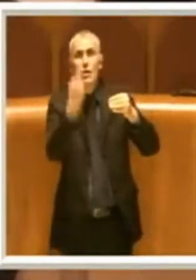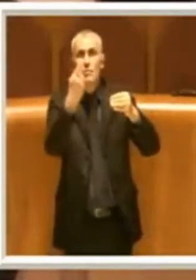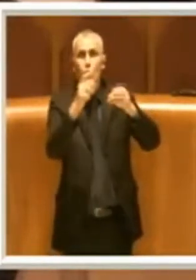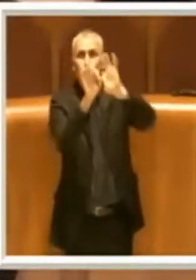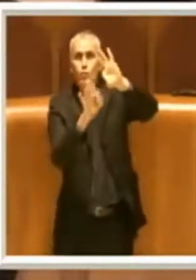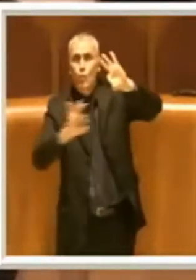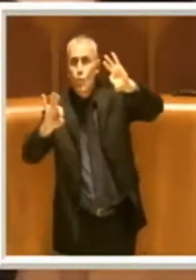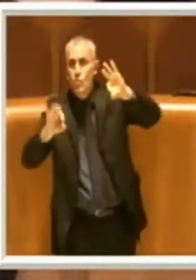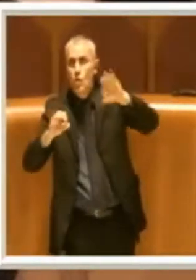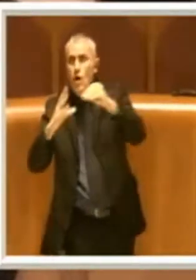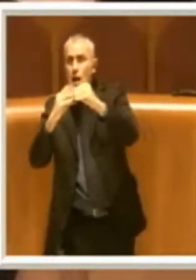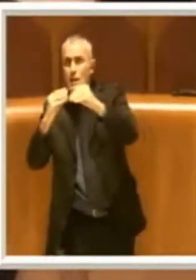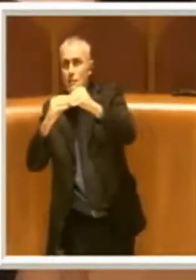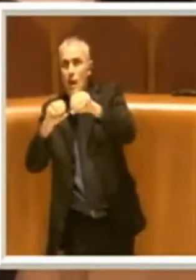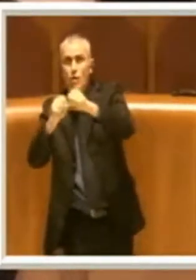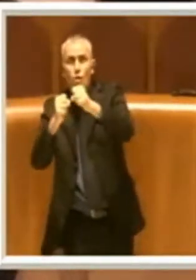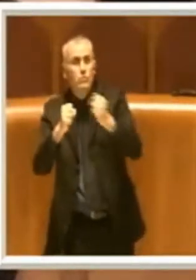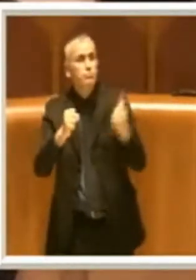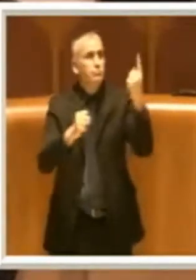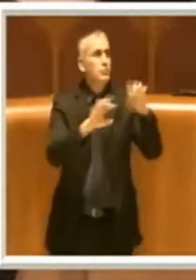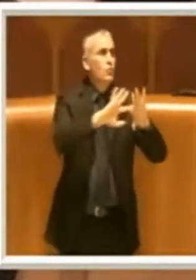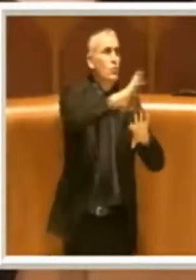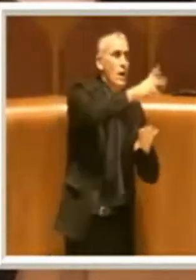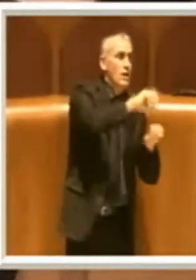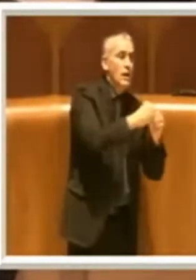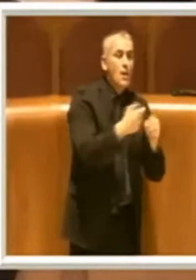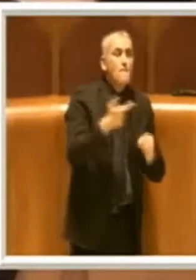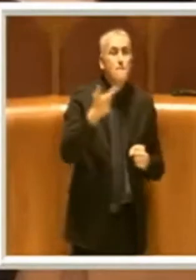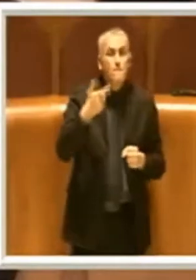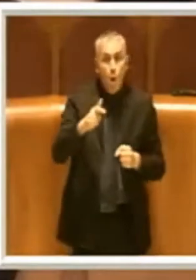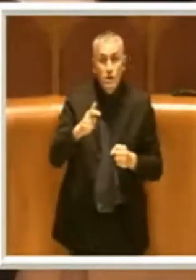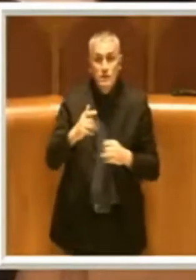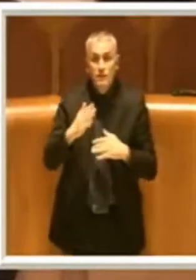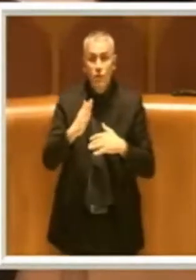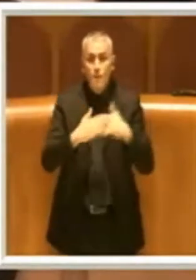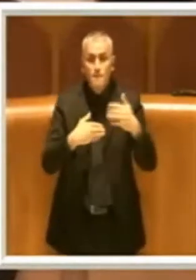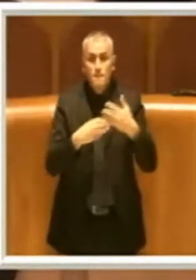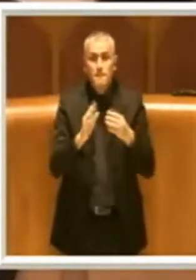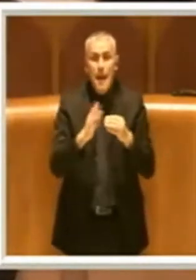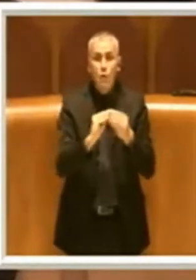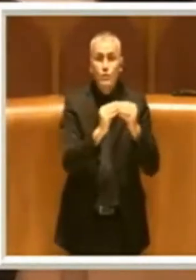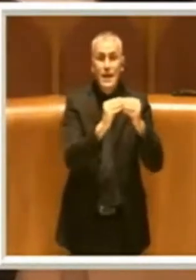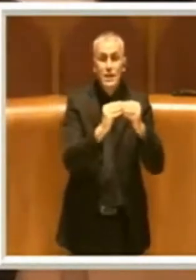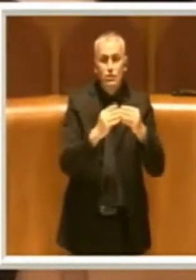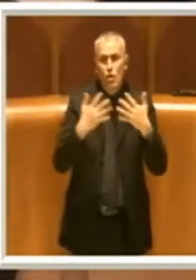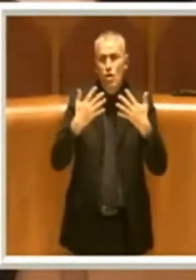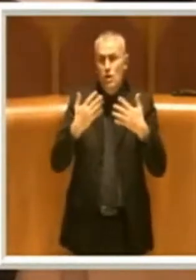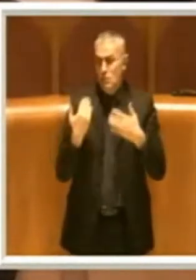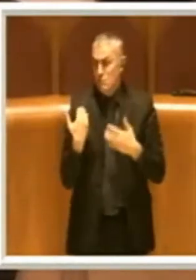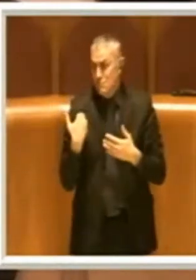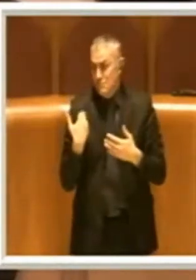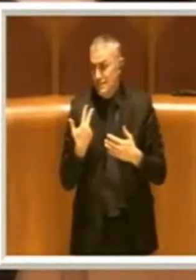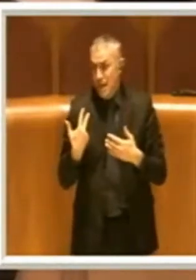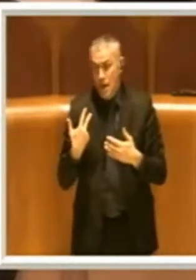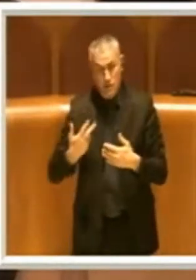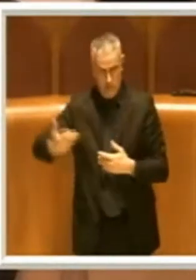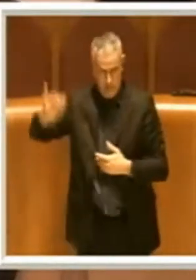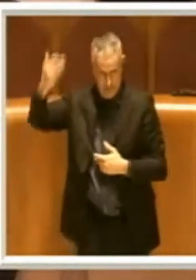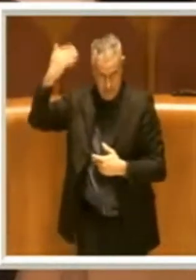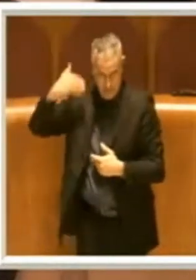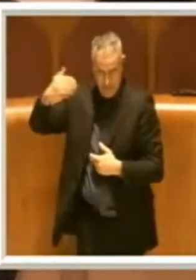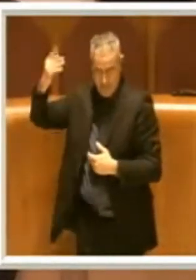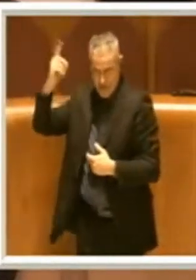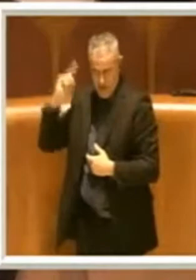rompe un'altra cosa. Questo perché? Perché manca una mancata manutenzione ultradecennale, diciamo, di questi impianti.